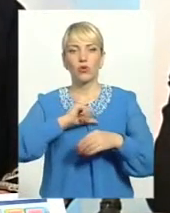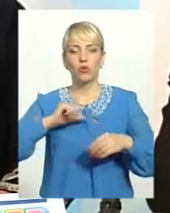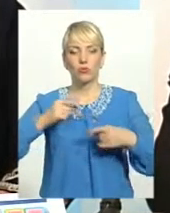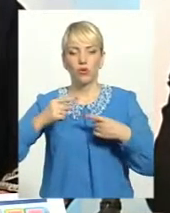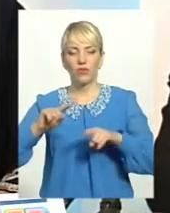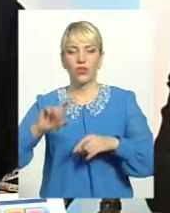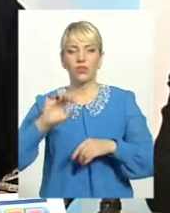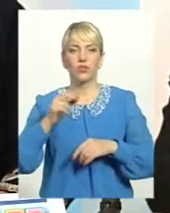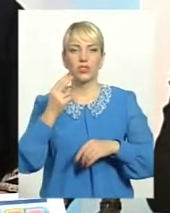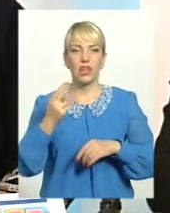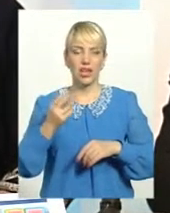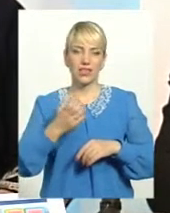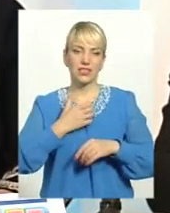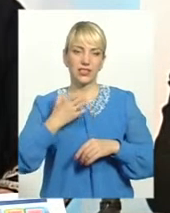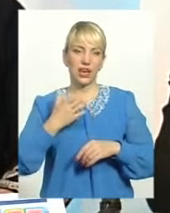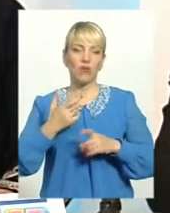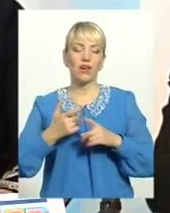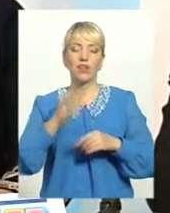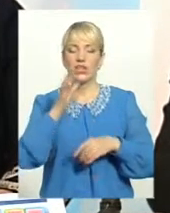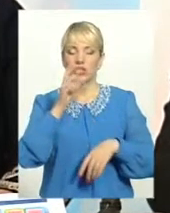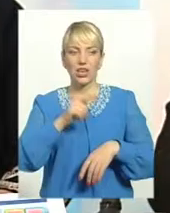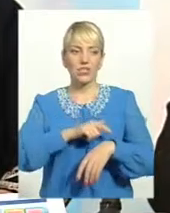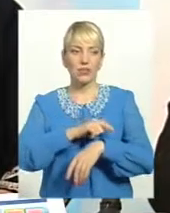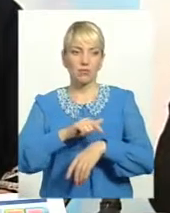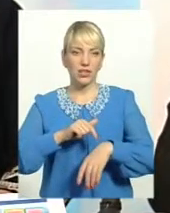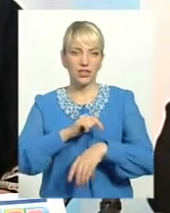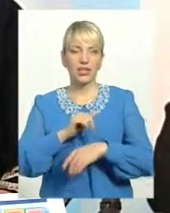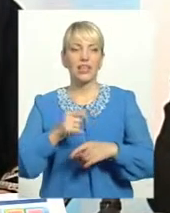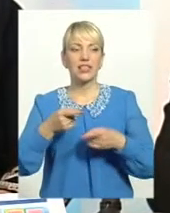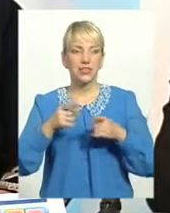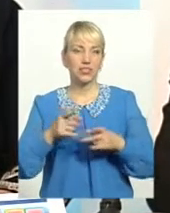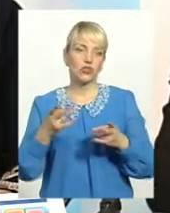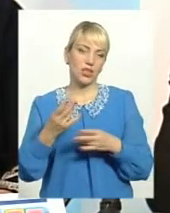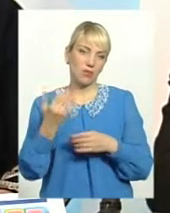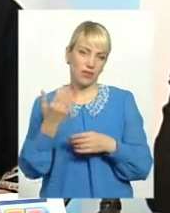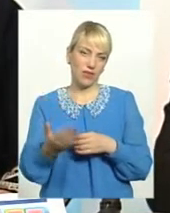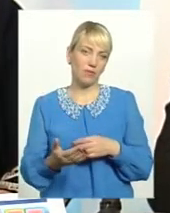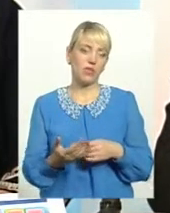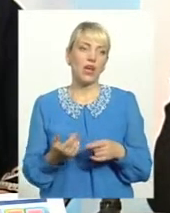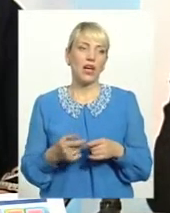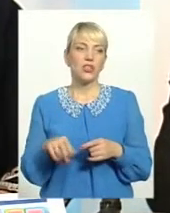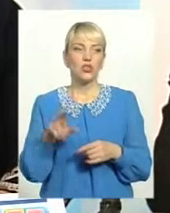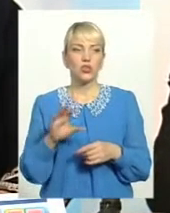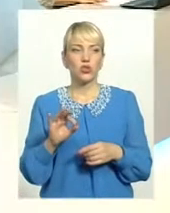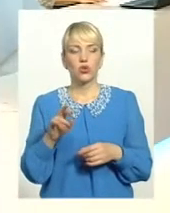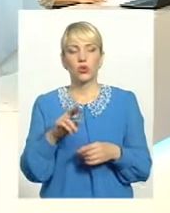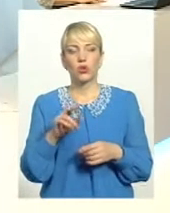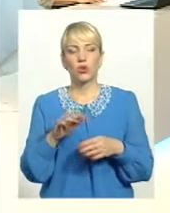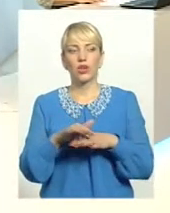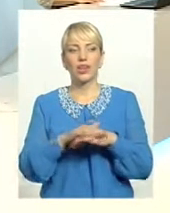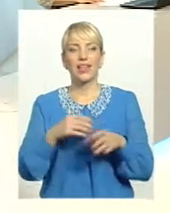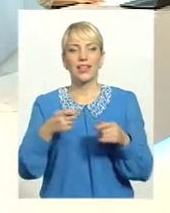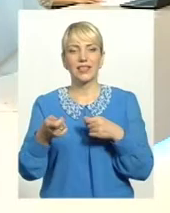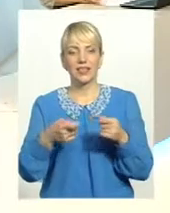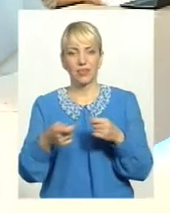страхування. Тому що прийде час, рано чи пізно. І відносно ринків, якщо можна, слова. Відносно тої роботи, що я